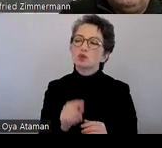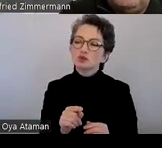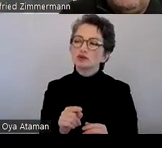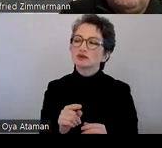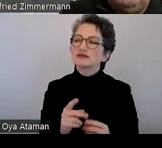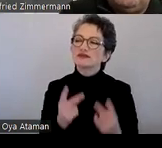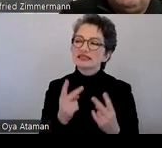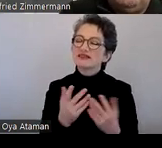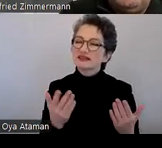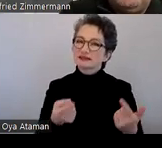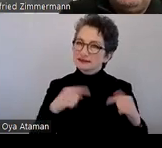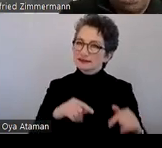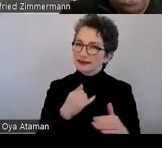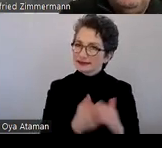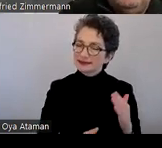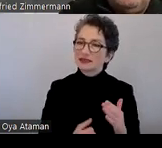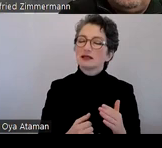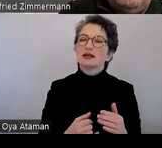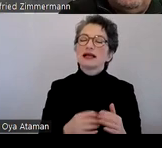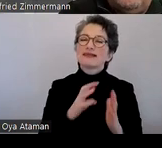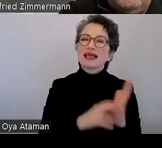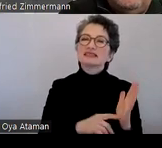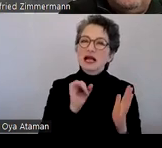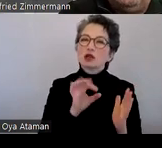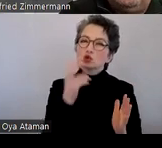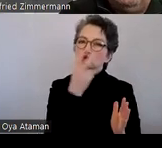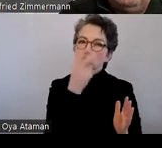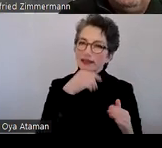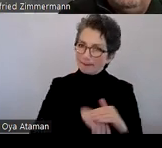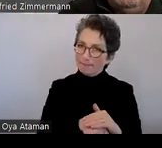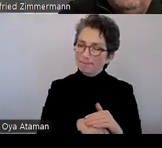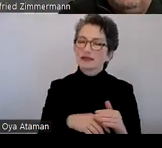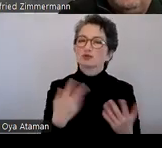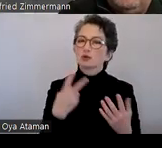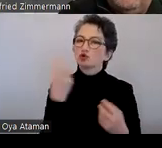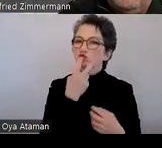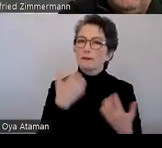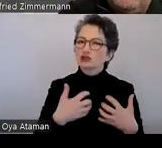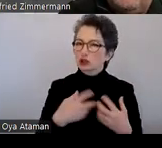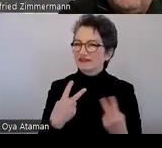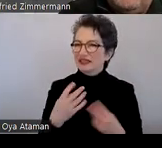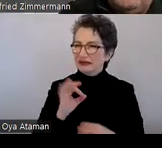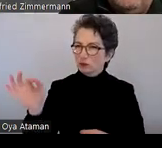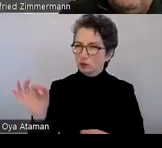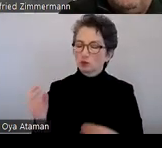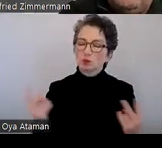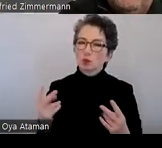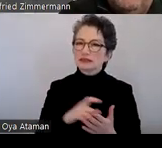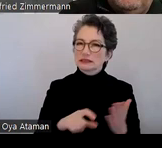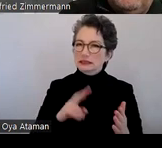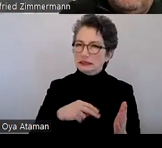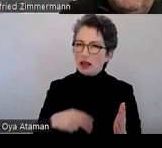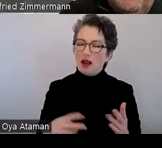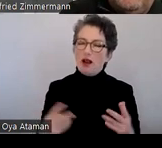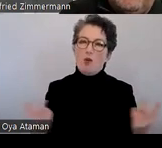wichtig, zum Beispiel auch für Suchmaschinen, als auch für Screenreader und